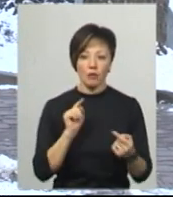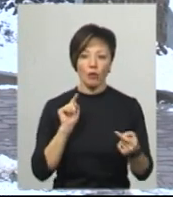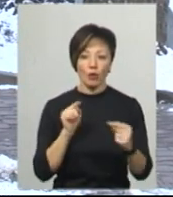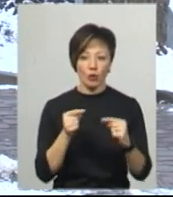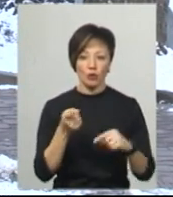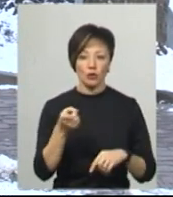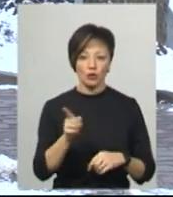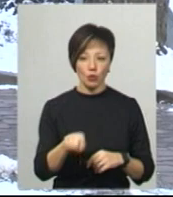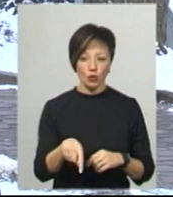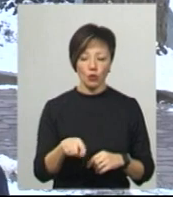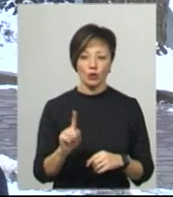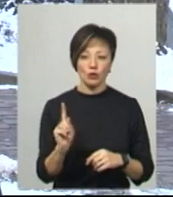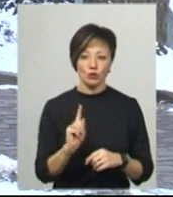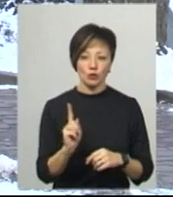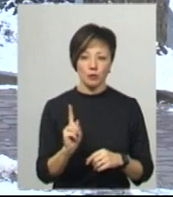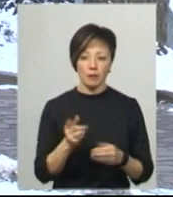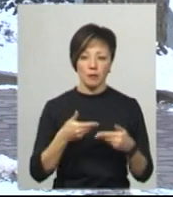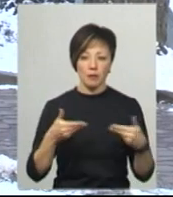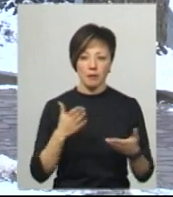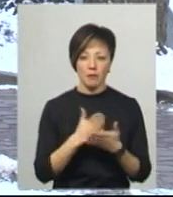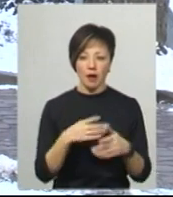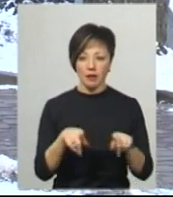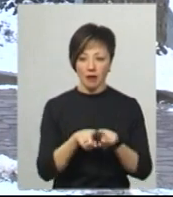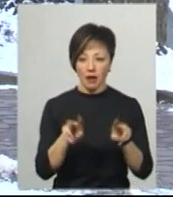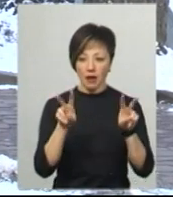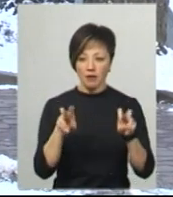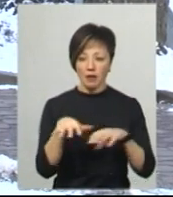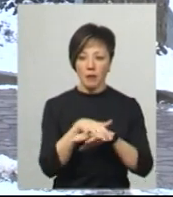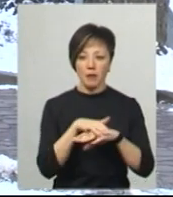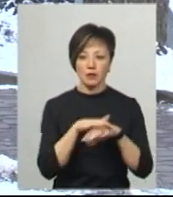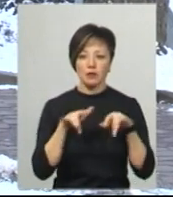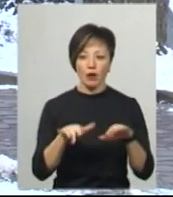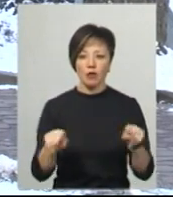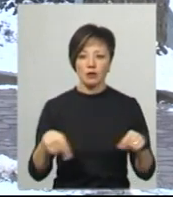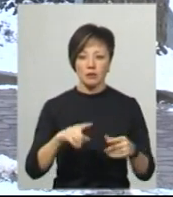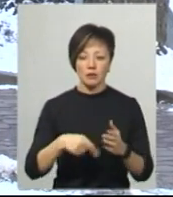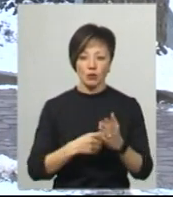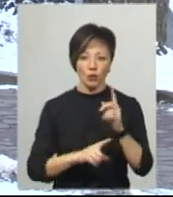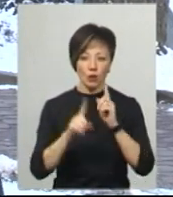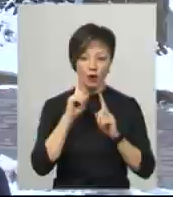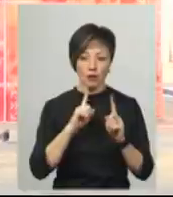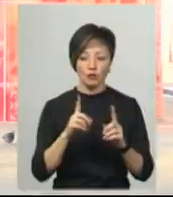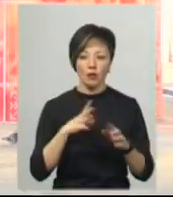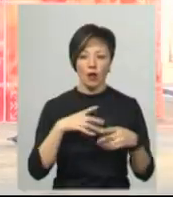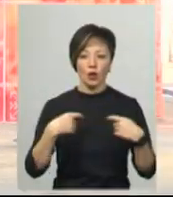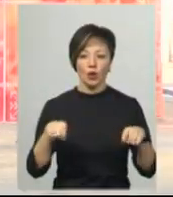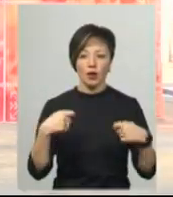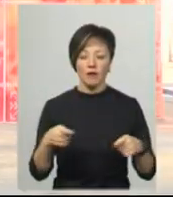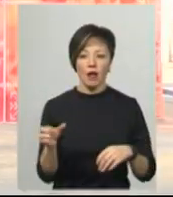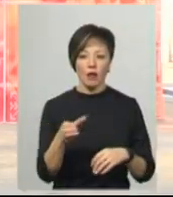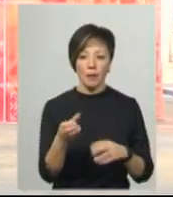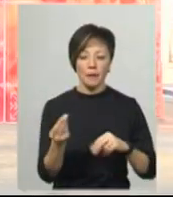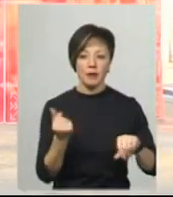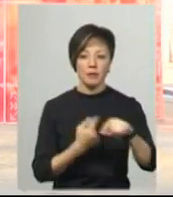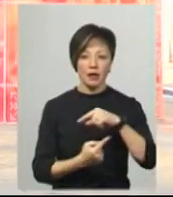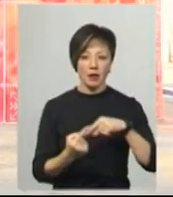того, щоб ми мали таке явище на масових заходах організованих міської ради, щоб була торгівля алкоголів. Підприємець